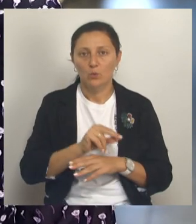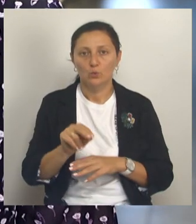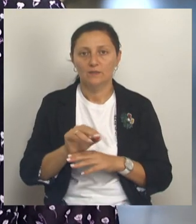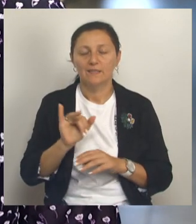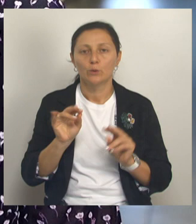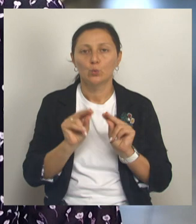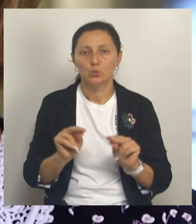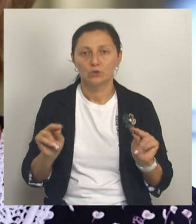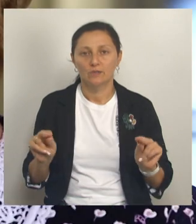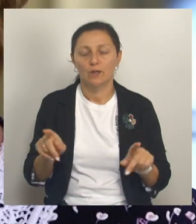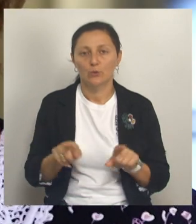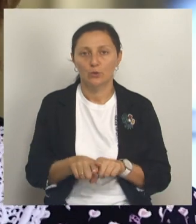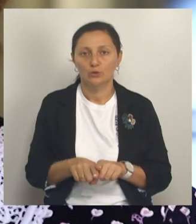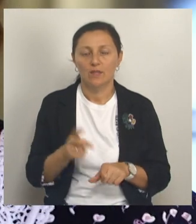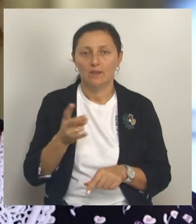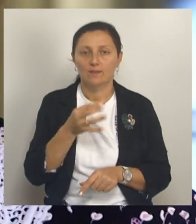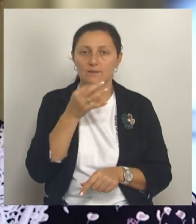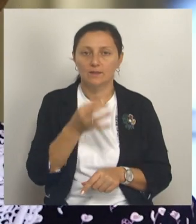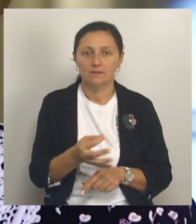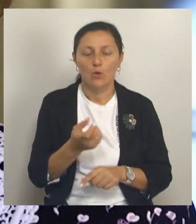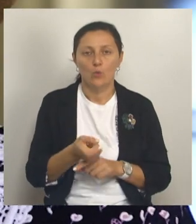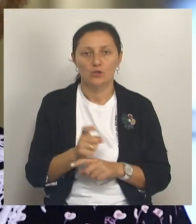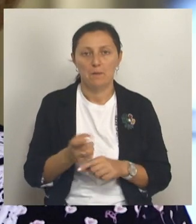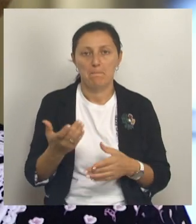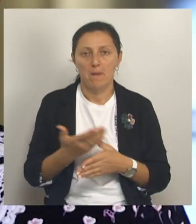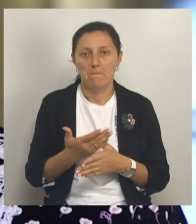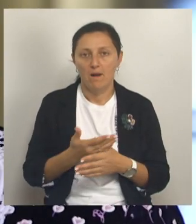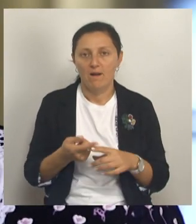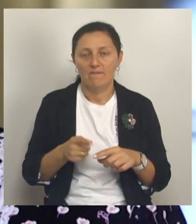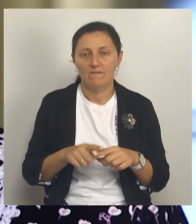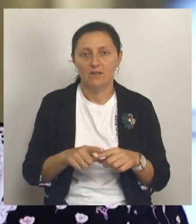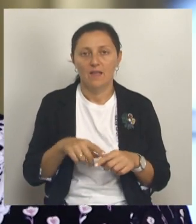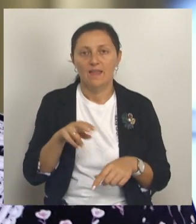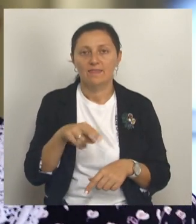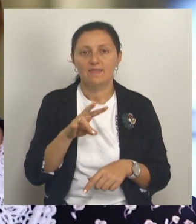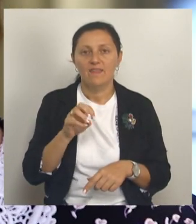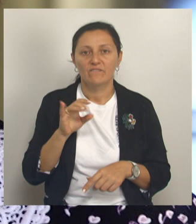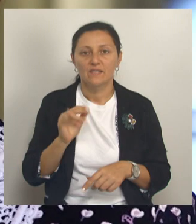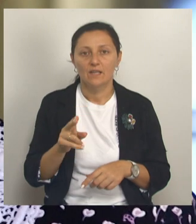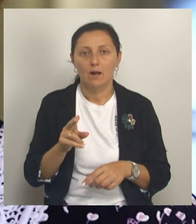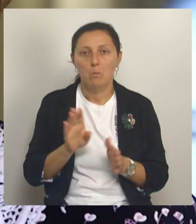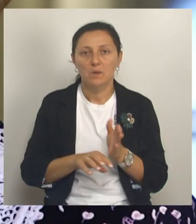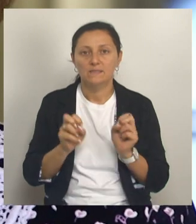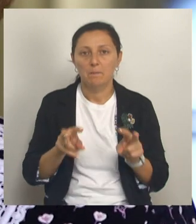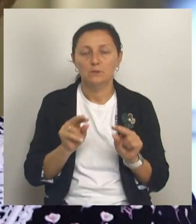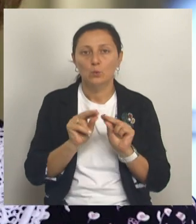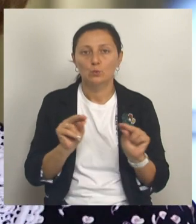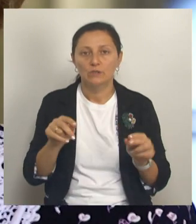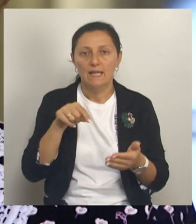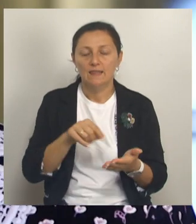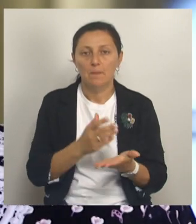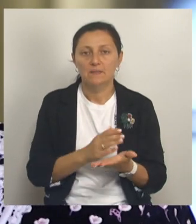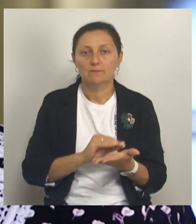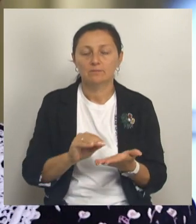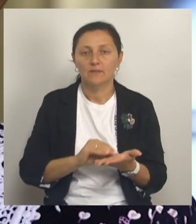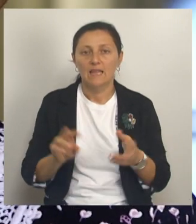и учителей к этому. Надо сказать, что очень помогает в этом нам дневник безопасности учителя, где есть уже и темы,